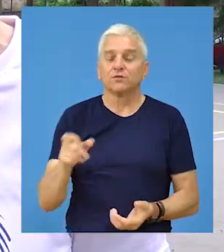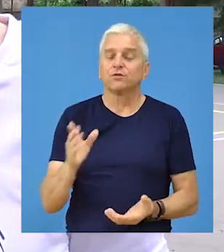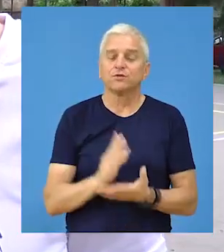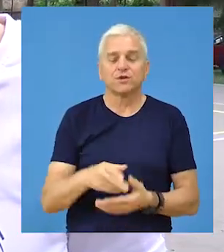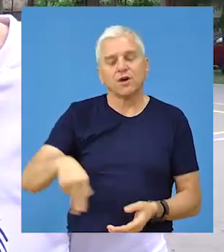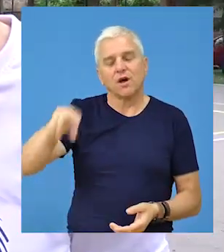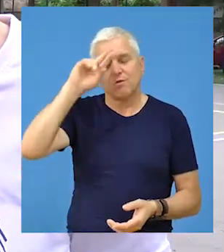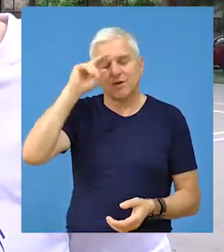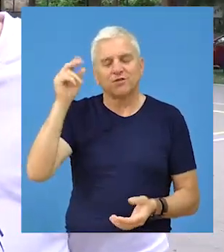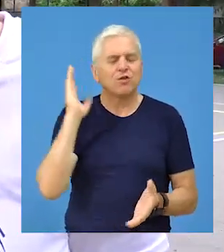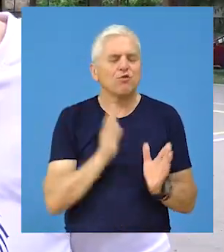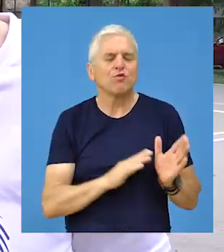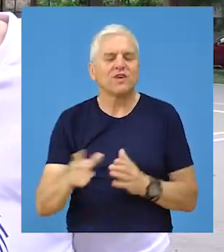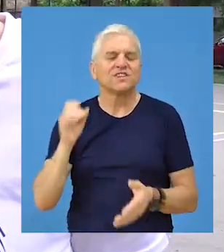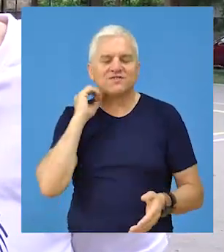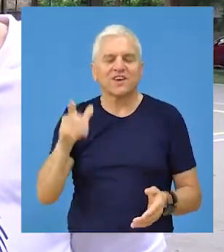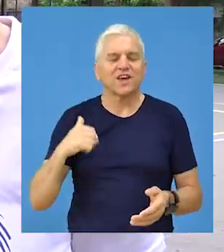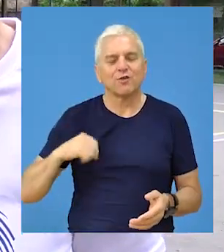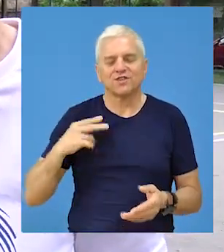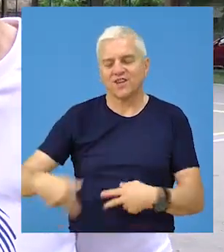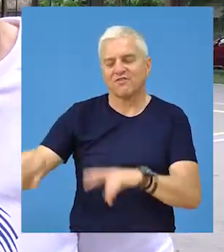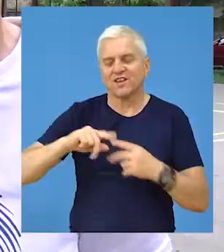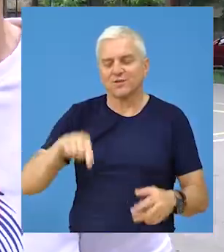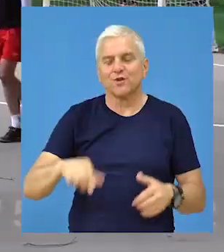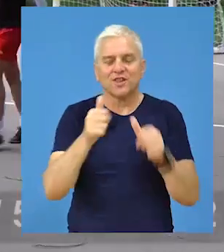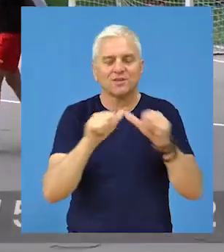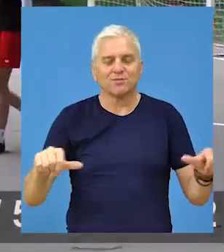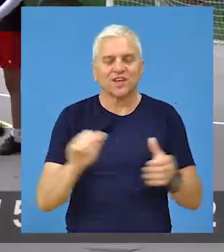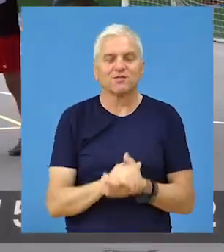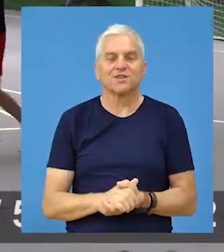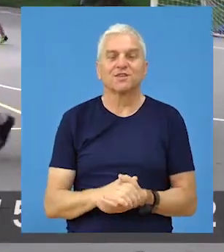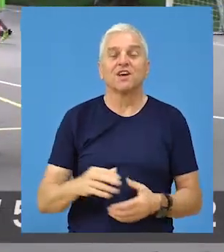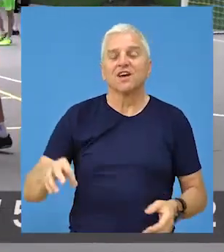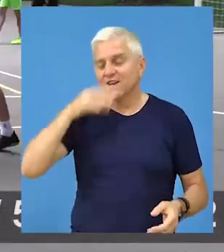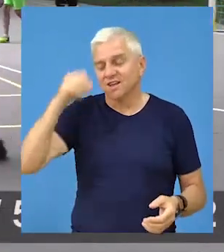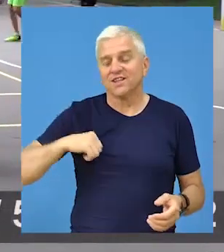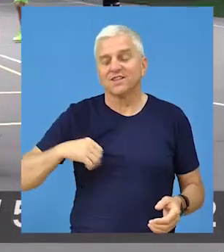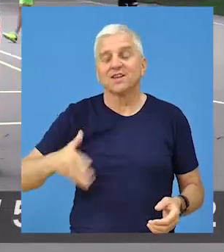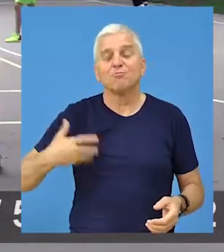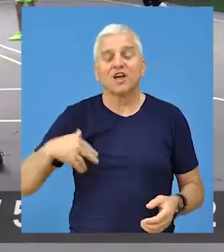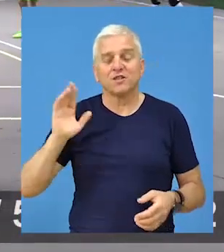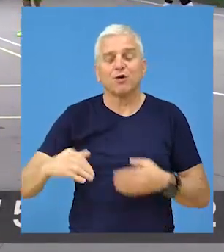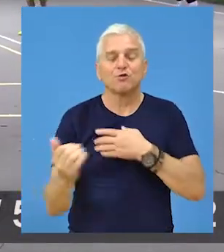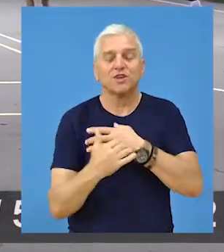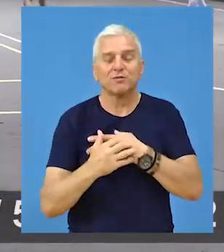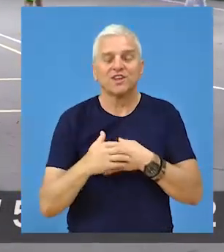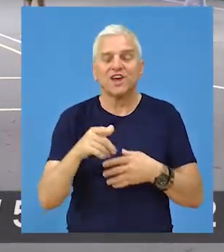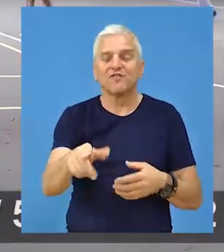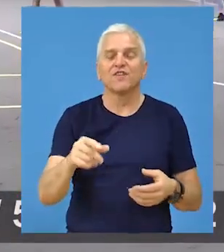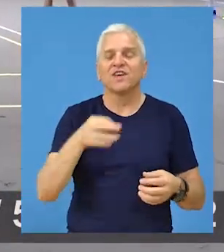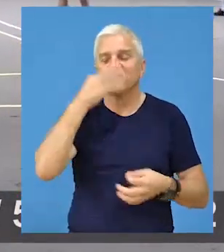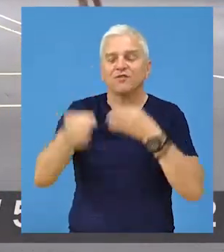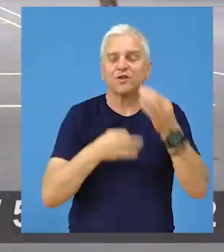kažemo, pamtiti uvek i to će ga vraćati svaki godine na ovaj turnij. Zainteresovani mladi timovi, svoje prijave i sve ostale